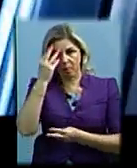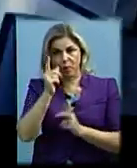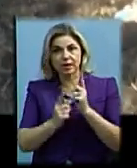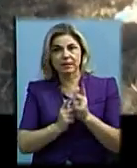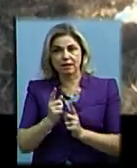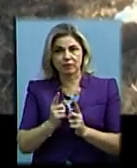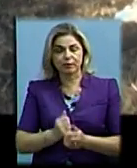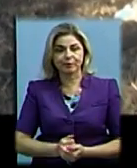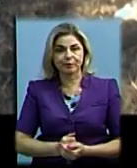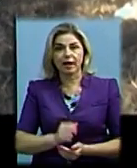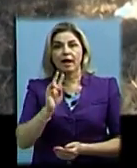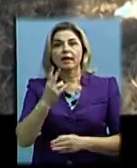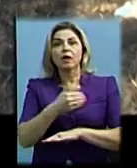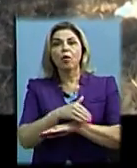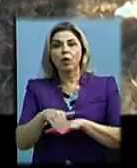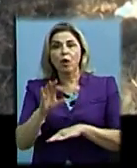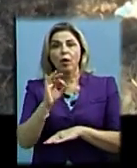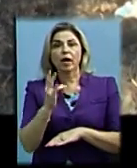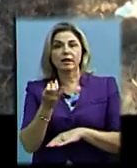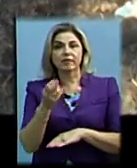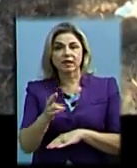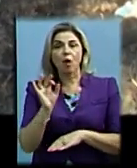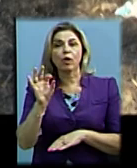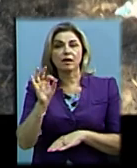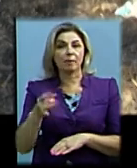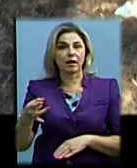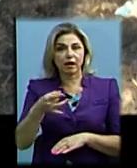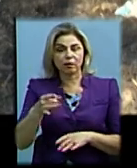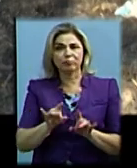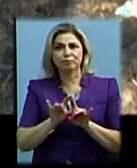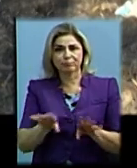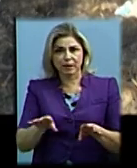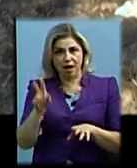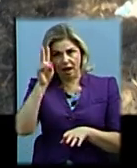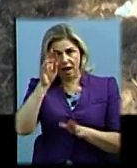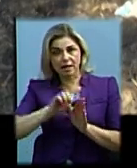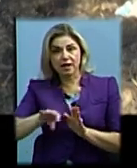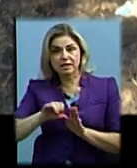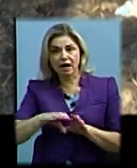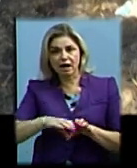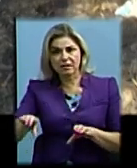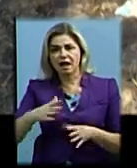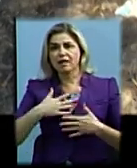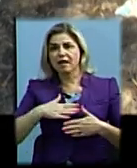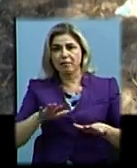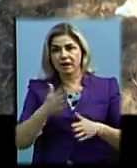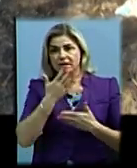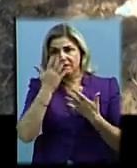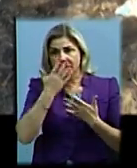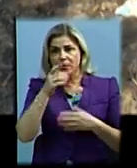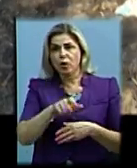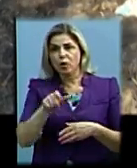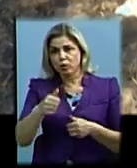У Миколаїві на вулиці Океанівська 1Б в корабельному районі прорвало каналізацію. Через неприємний запах люди не можуть